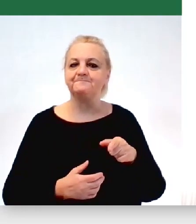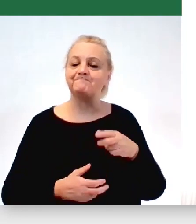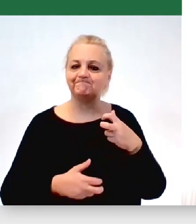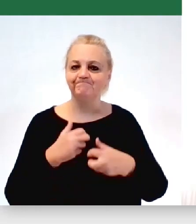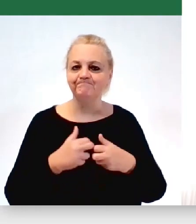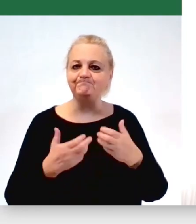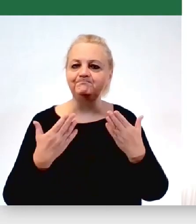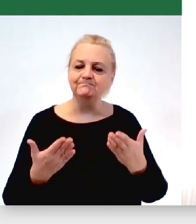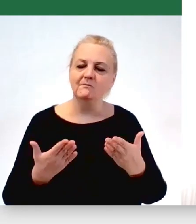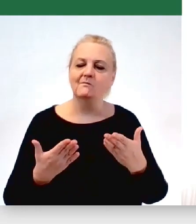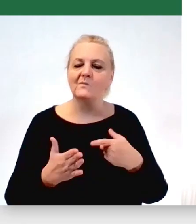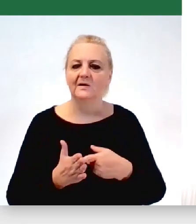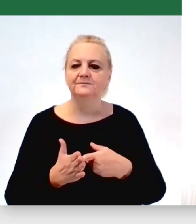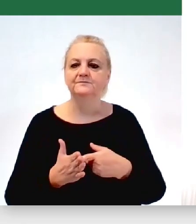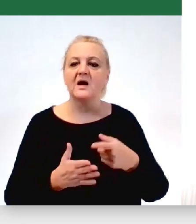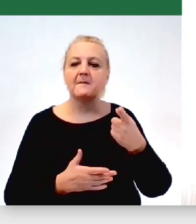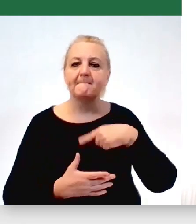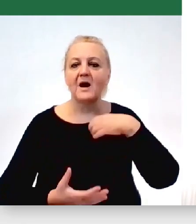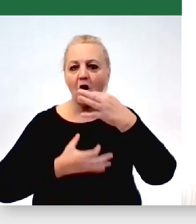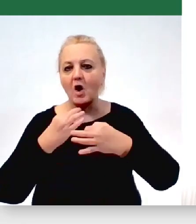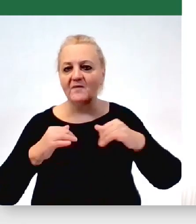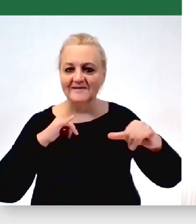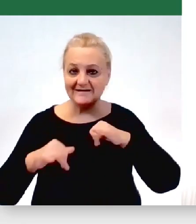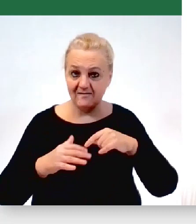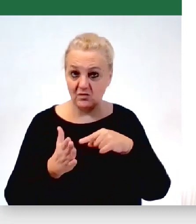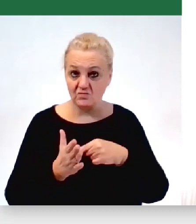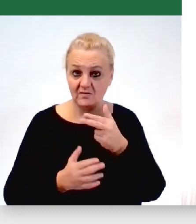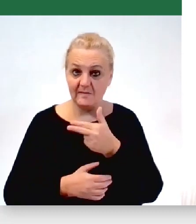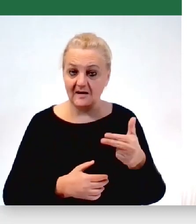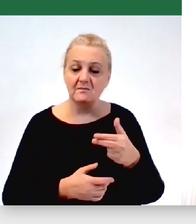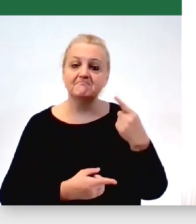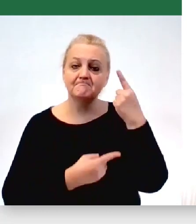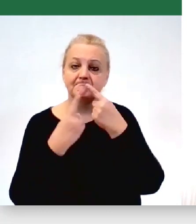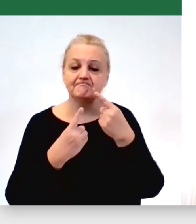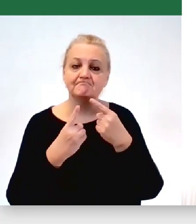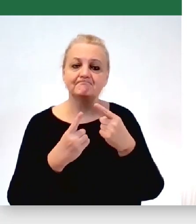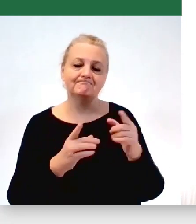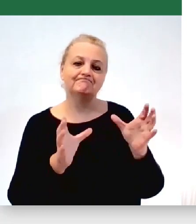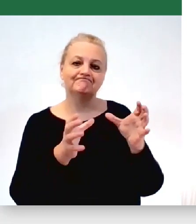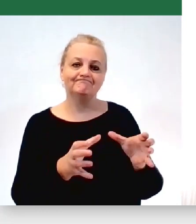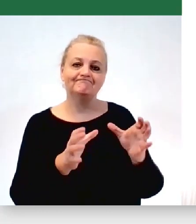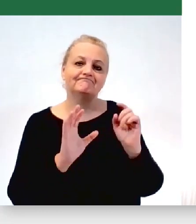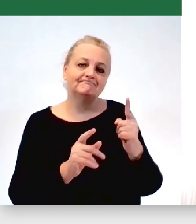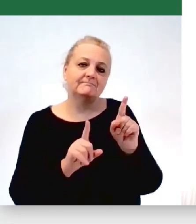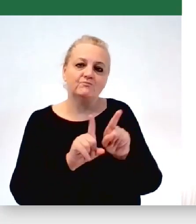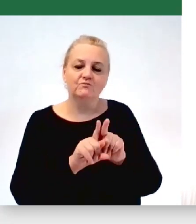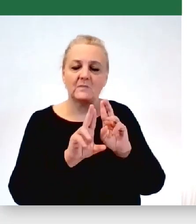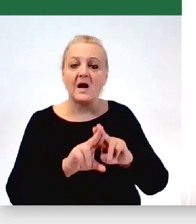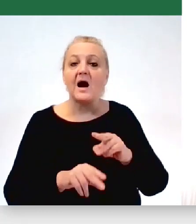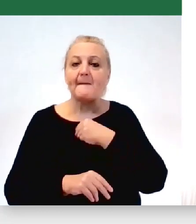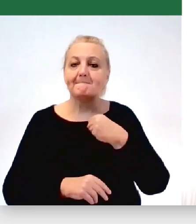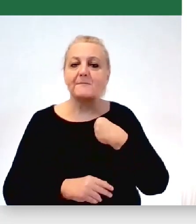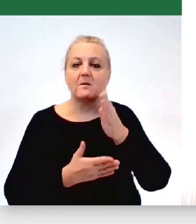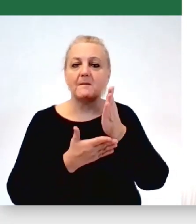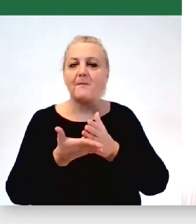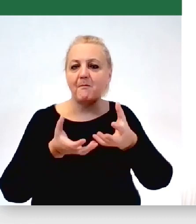problem tego, że my mówiąc o samorządzie myślimy o monolicie, a w Polsce tak jak i problem polaryzacji jest